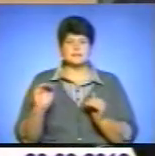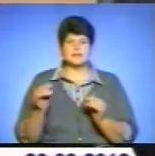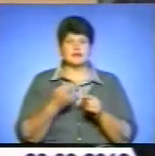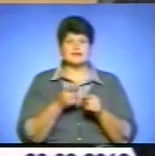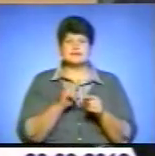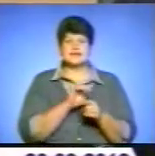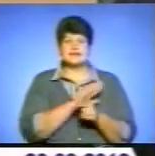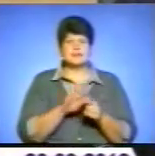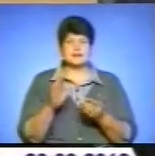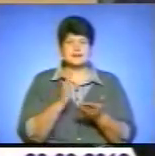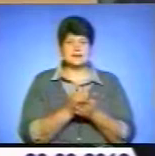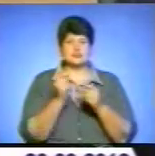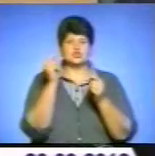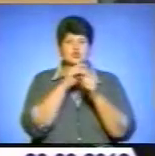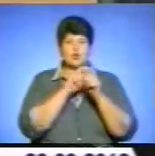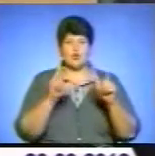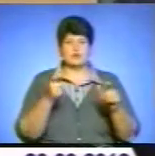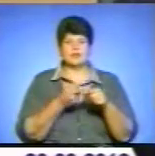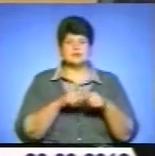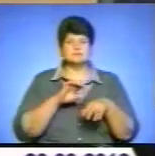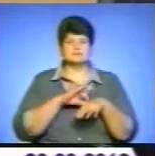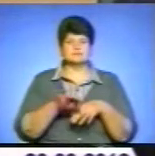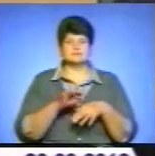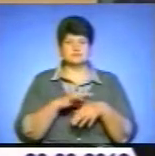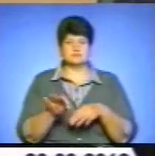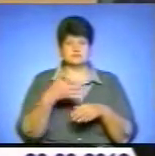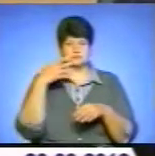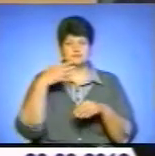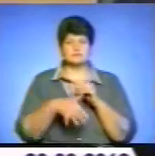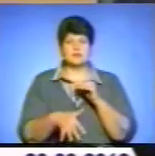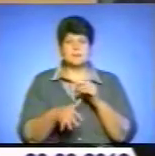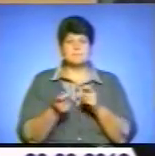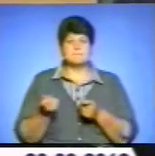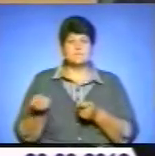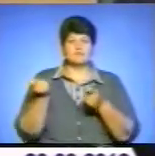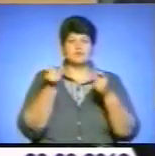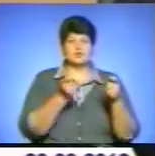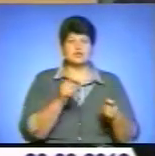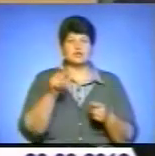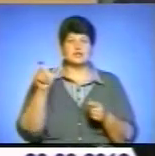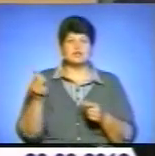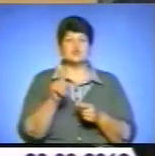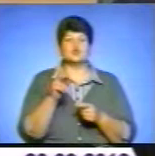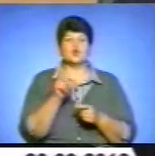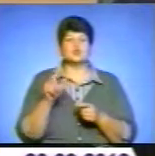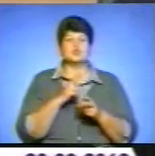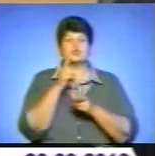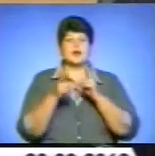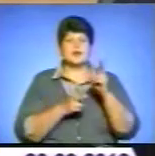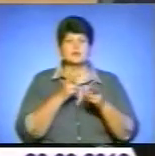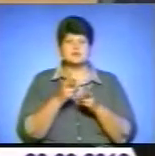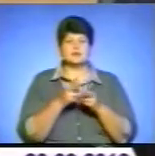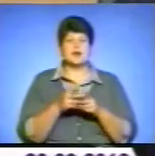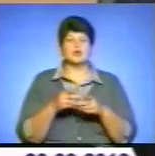знущення. Ми ж з вами це добре знаємо. Підвозити людей. На що люди скажуться? На дороги.